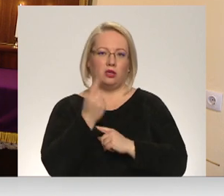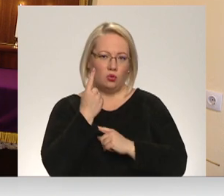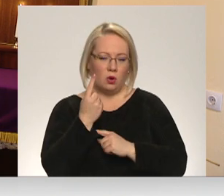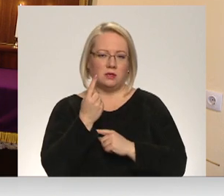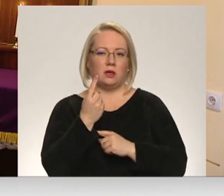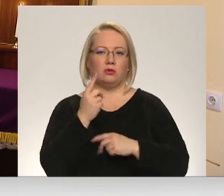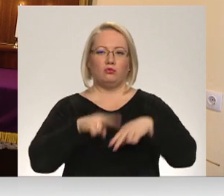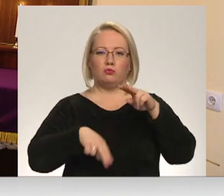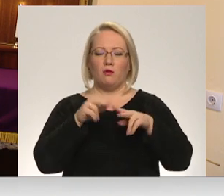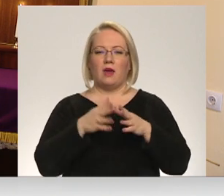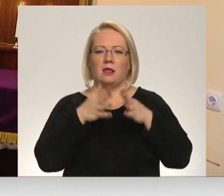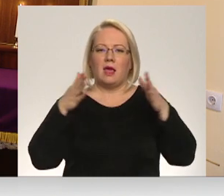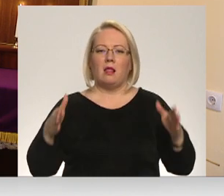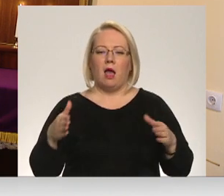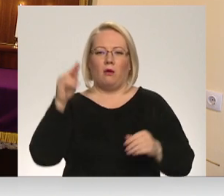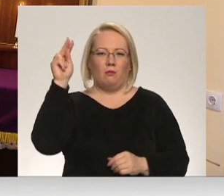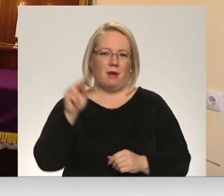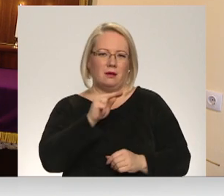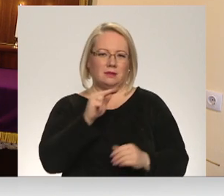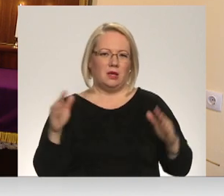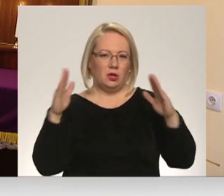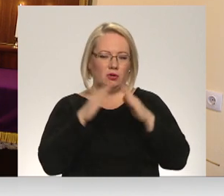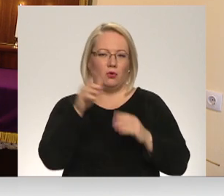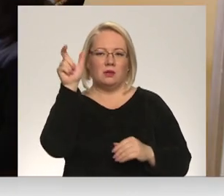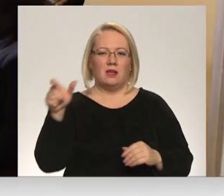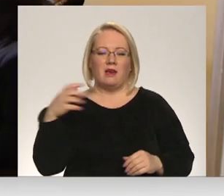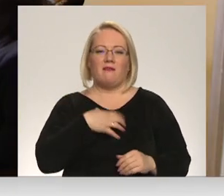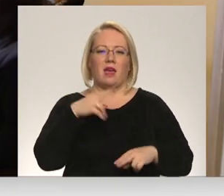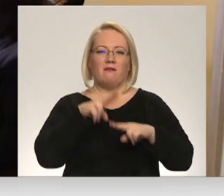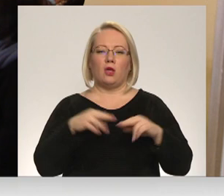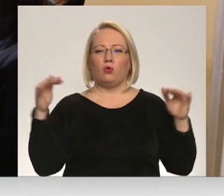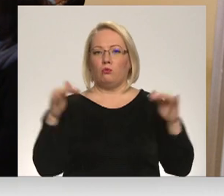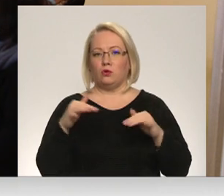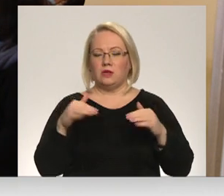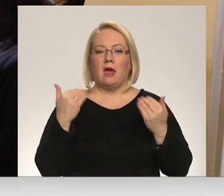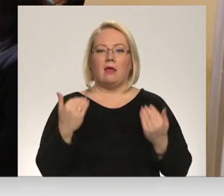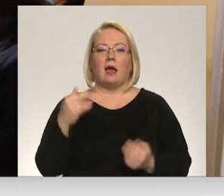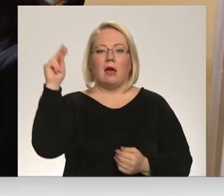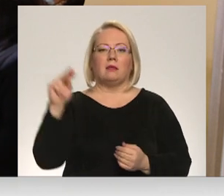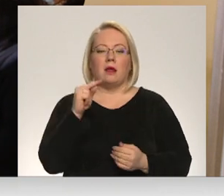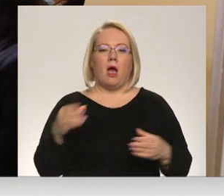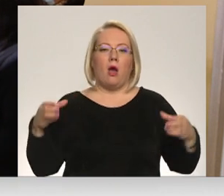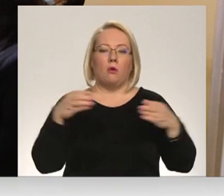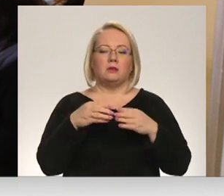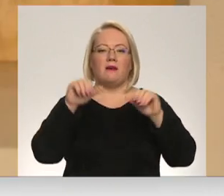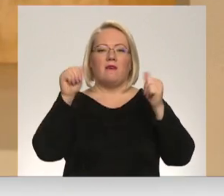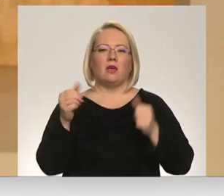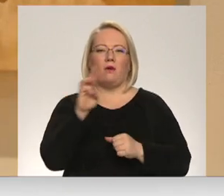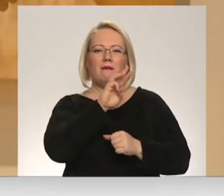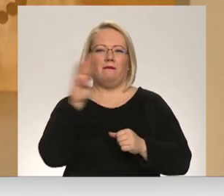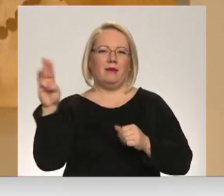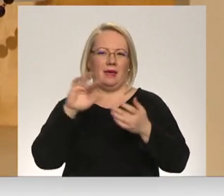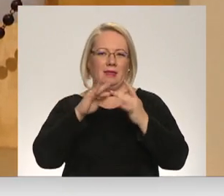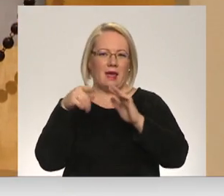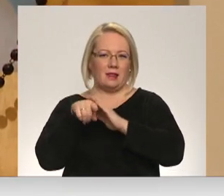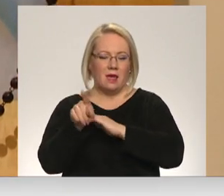uzbūvēt lielāku dievnamu, jo cilvēkiem vajadzīgi vieta, kur pulcēties. Šobrīd draudze strādā pie mājas lapas izveides. Prāvests